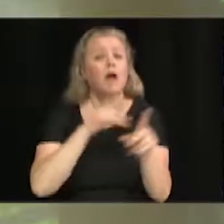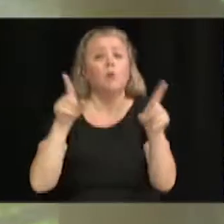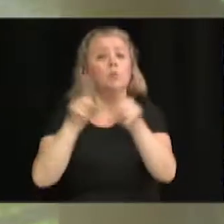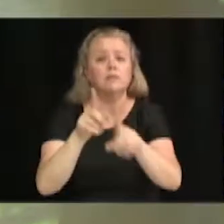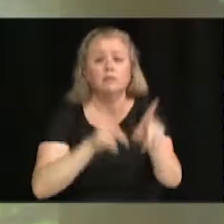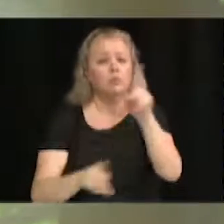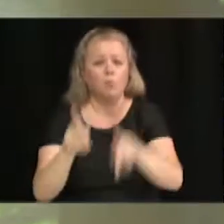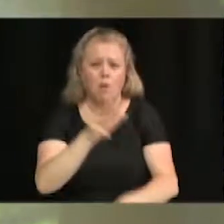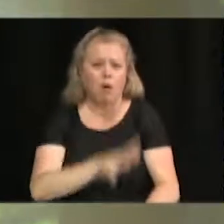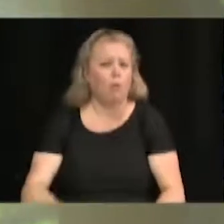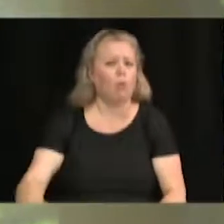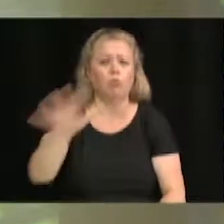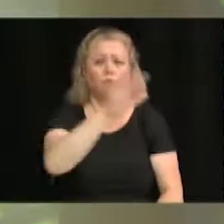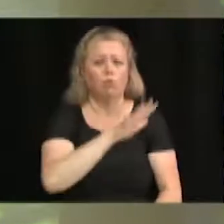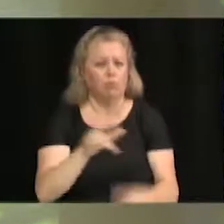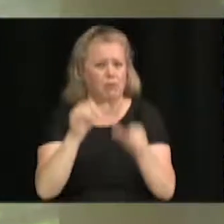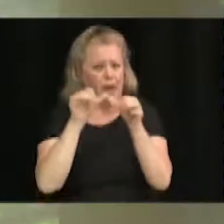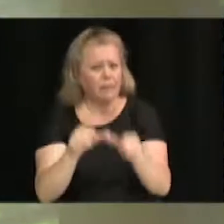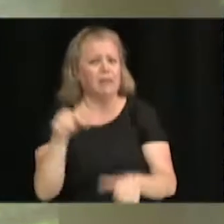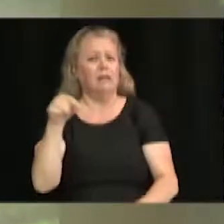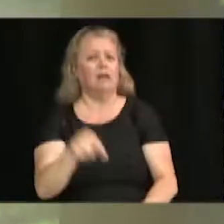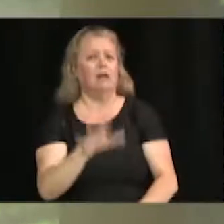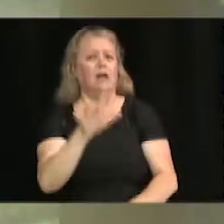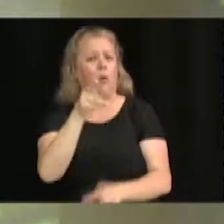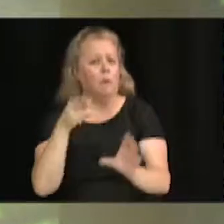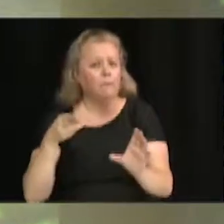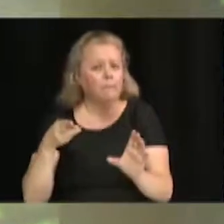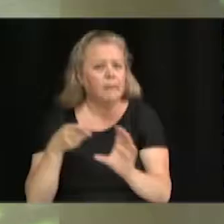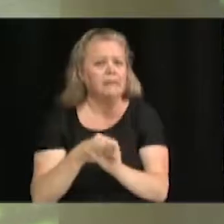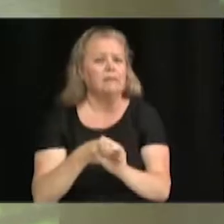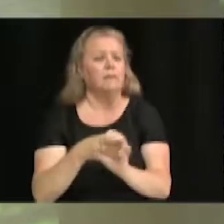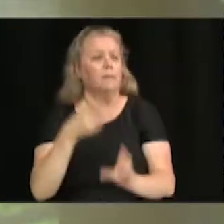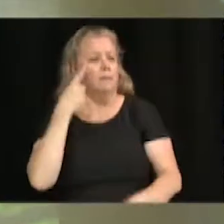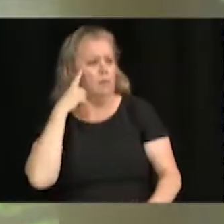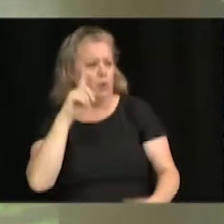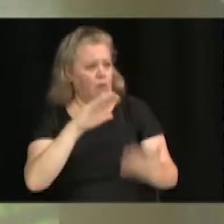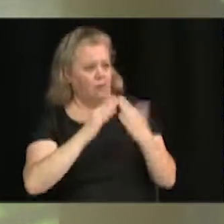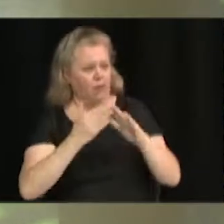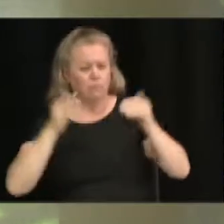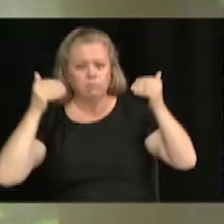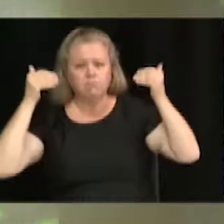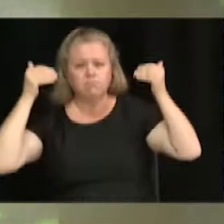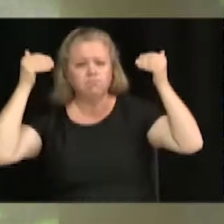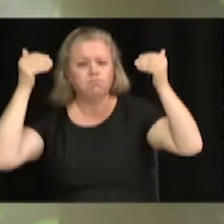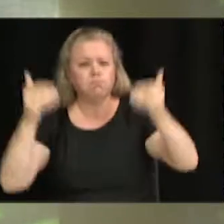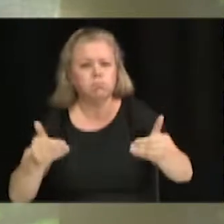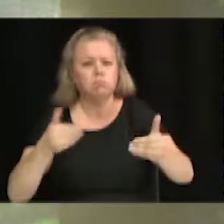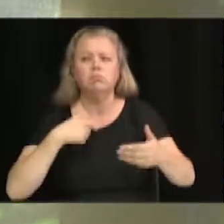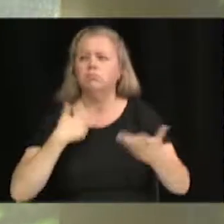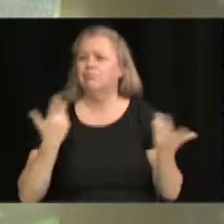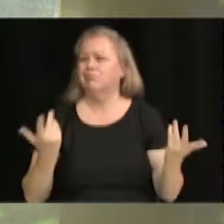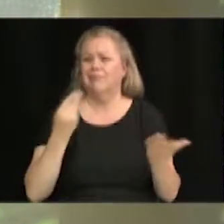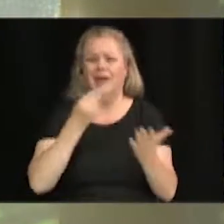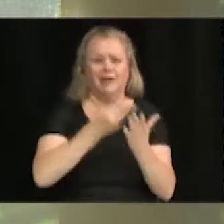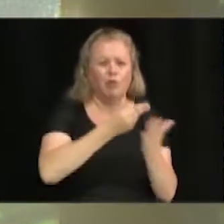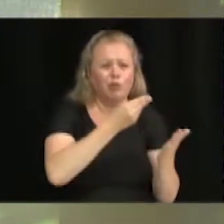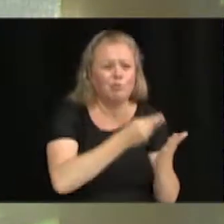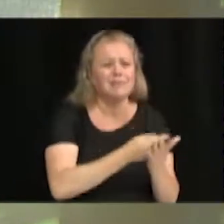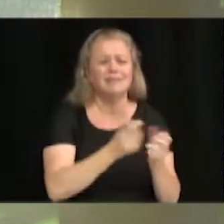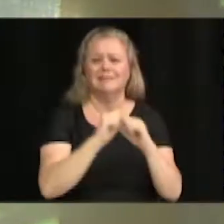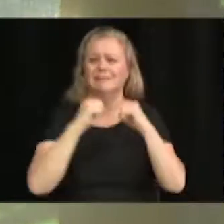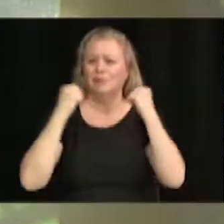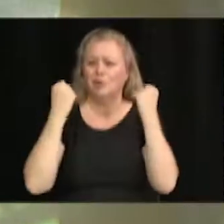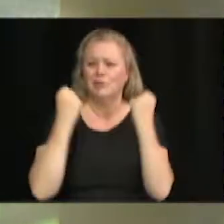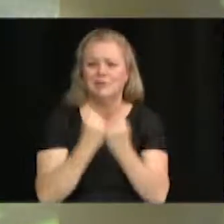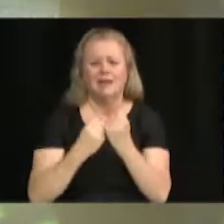participent à l'essor de notre ville, que ce soit sur le point de vue économique, social, environnemental, tout ce qui fait qu